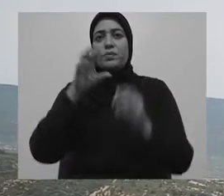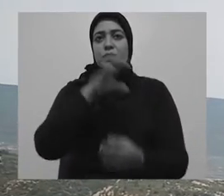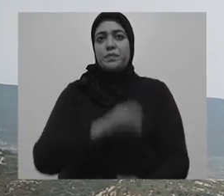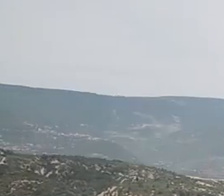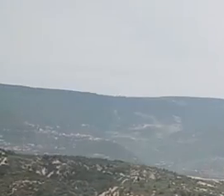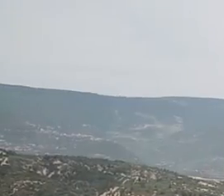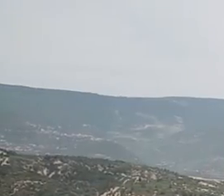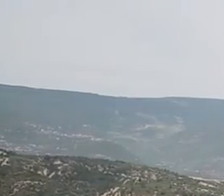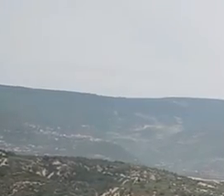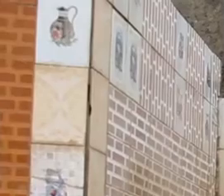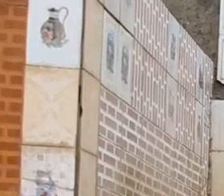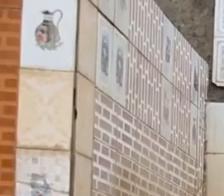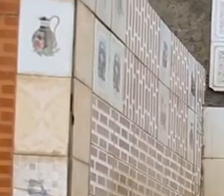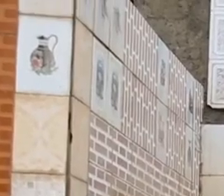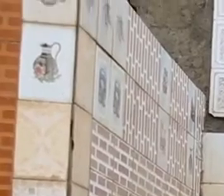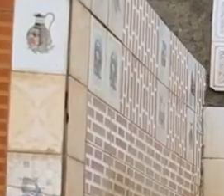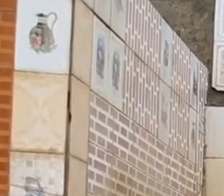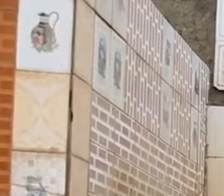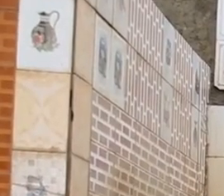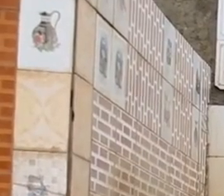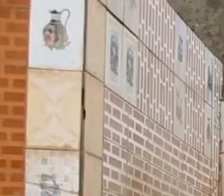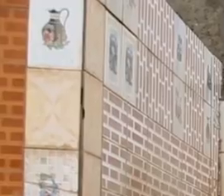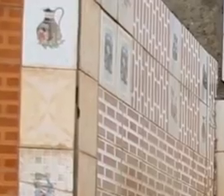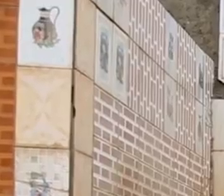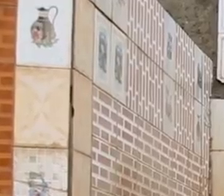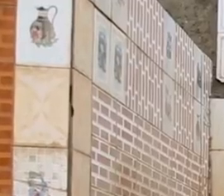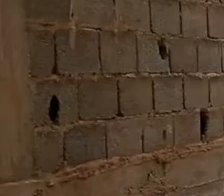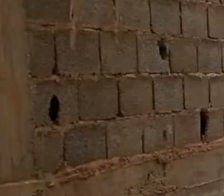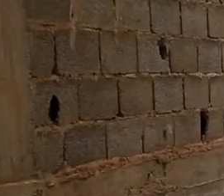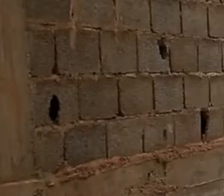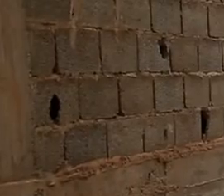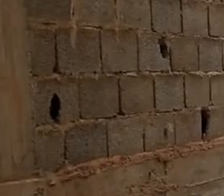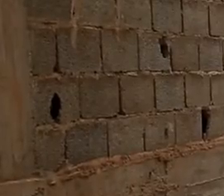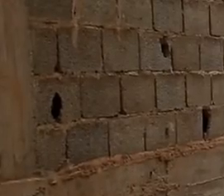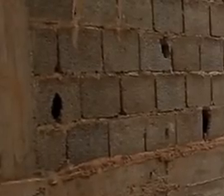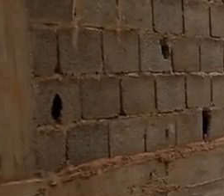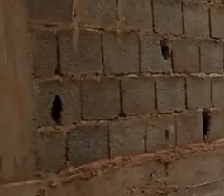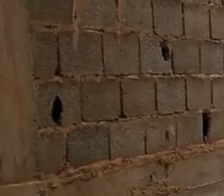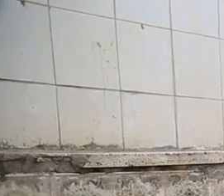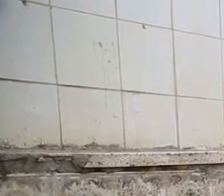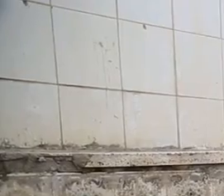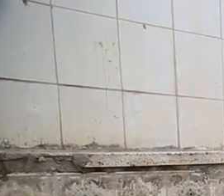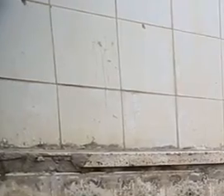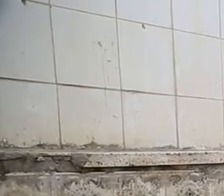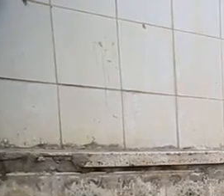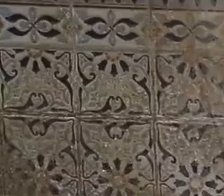suis !